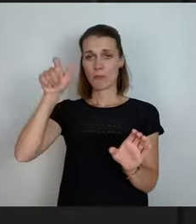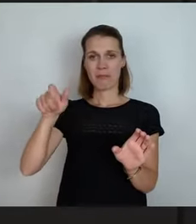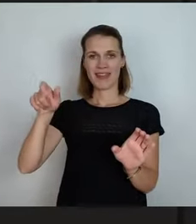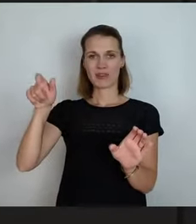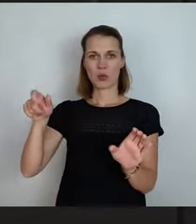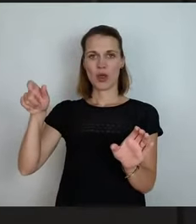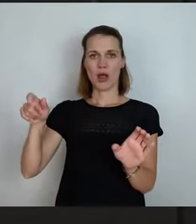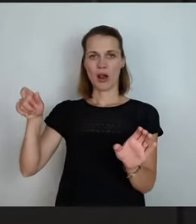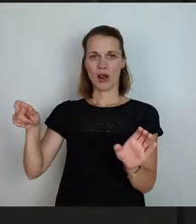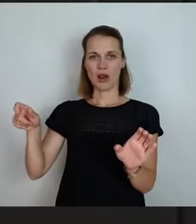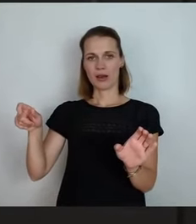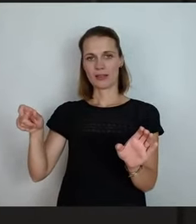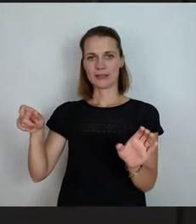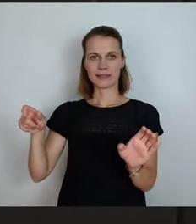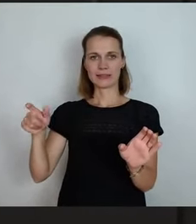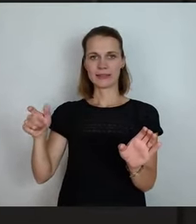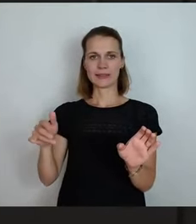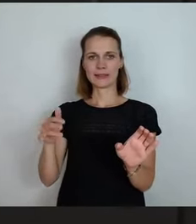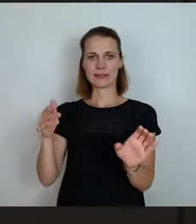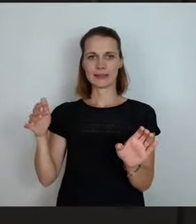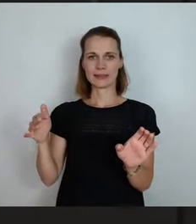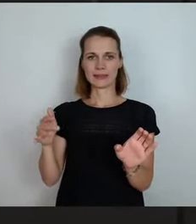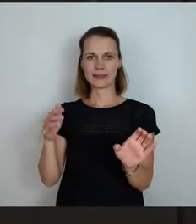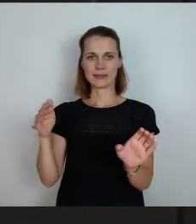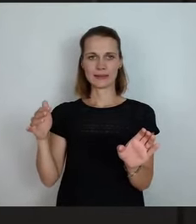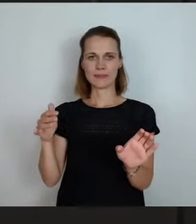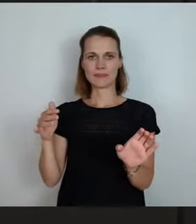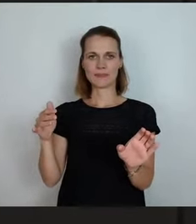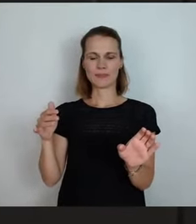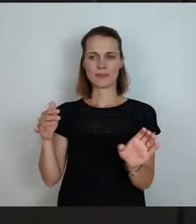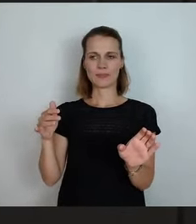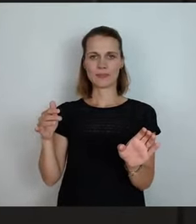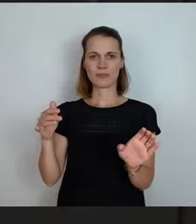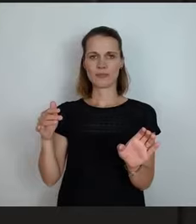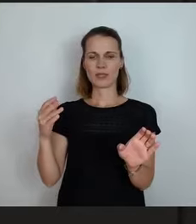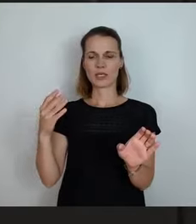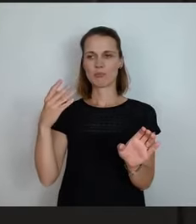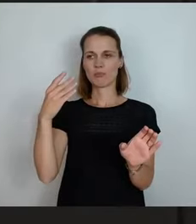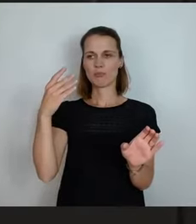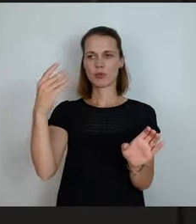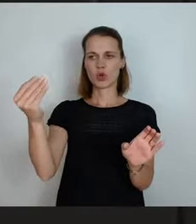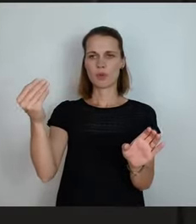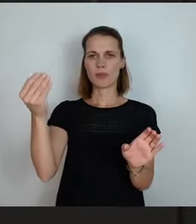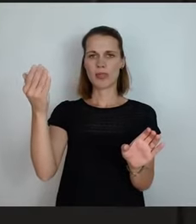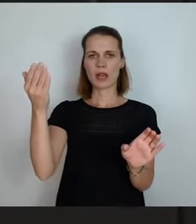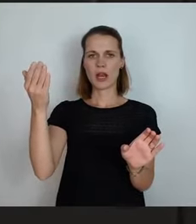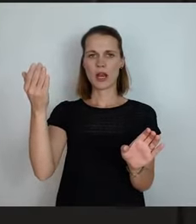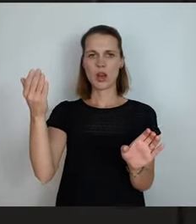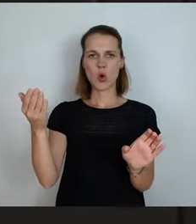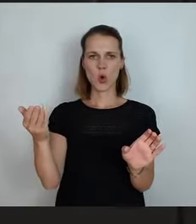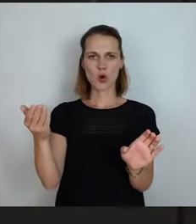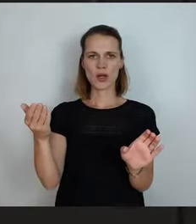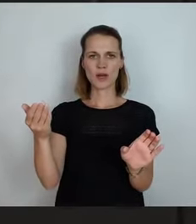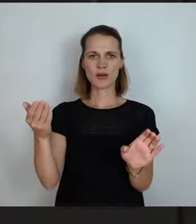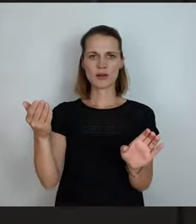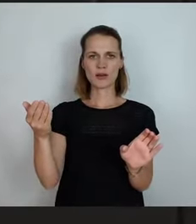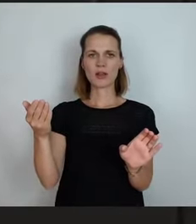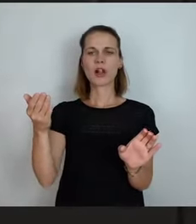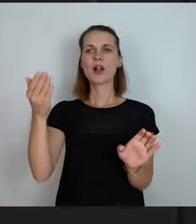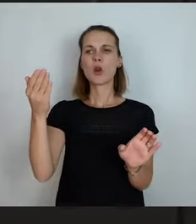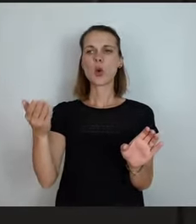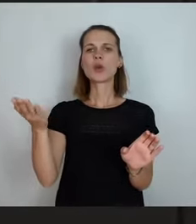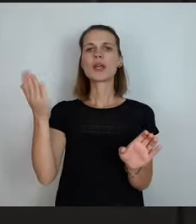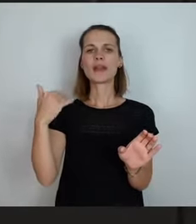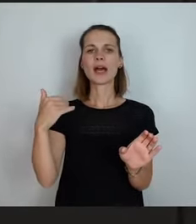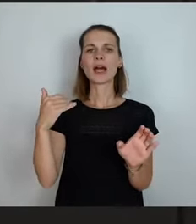also kriegt Lohn, ja. Nach dem Haustarifvertrag. Nein,